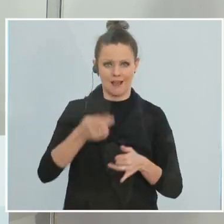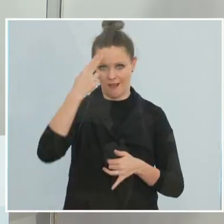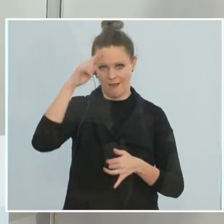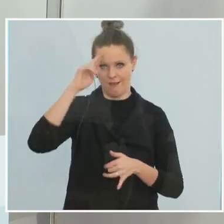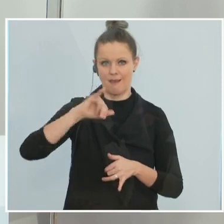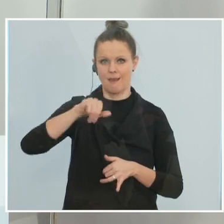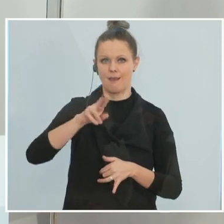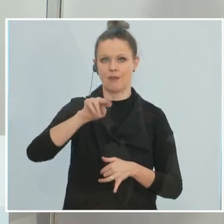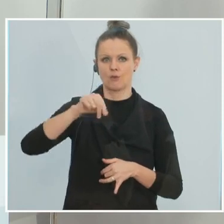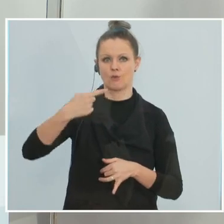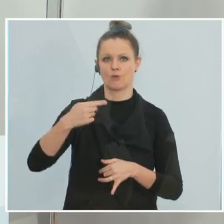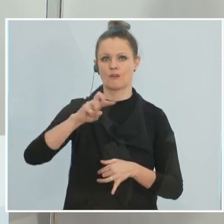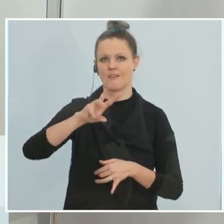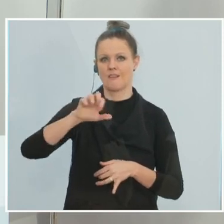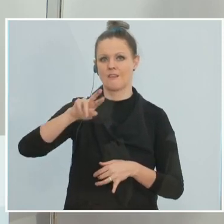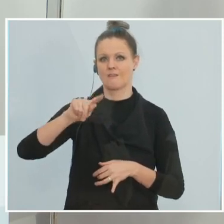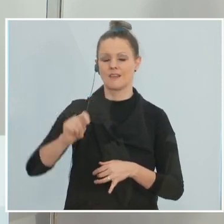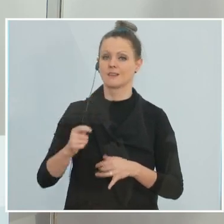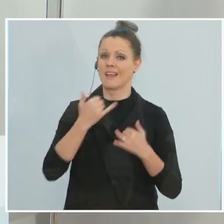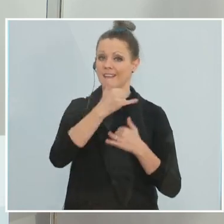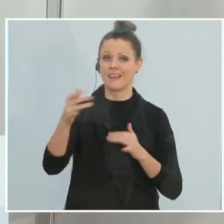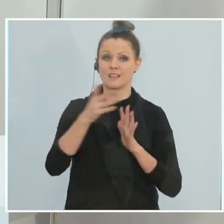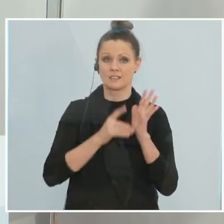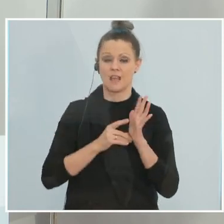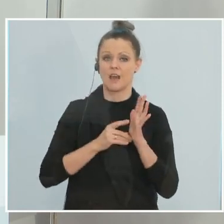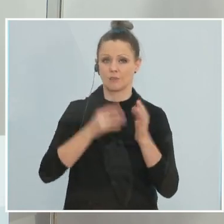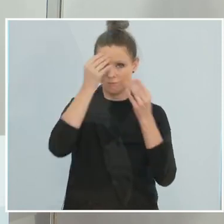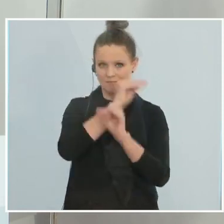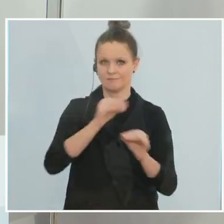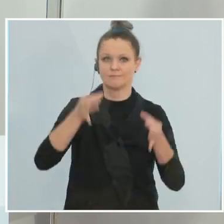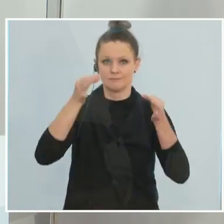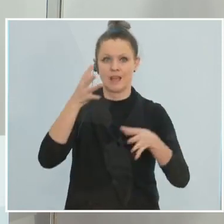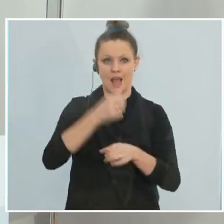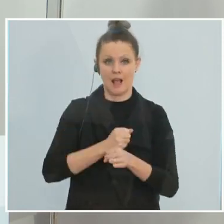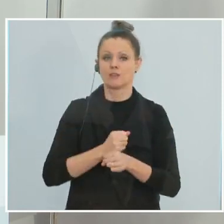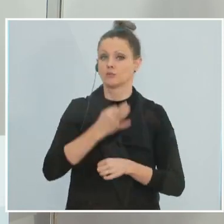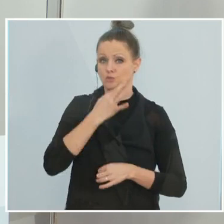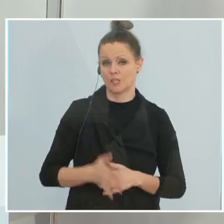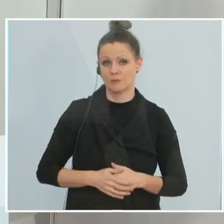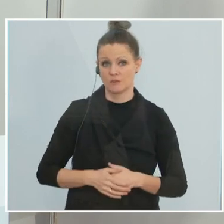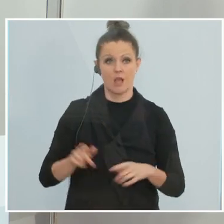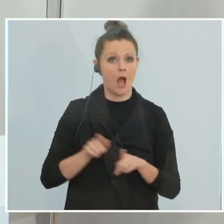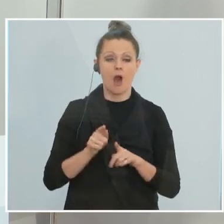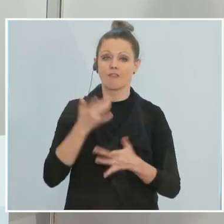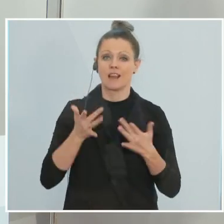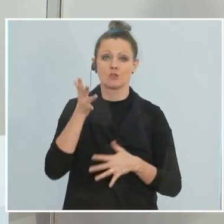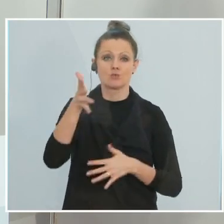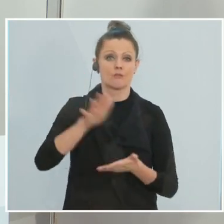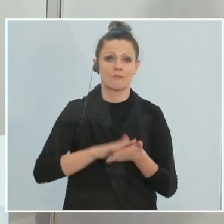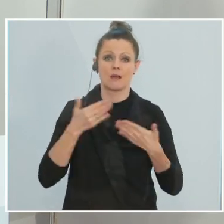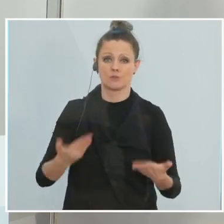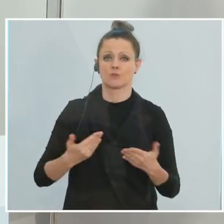Sie haben vollkommen recht, es hat nicht jedes Datum, das wir genannt haben, bisher gehalten. Das kann auch in Zukunft noch so bleiben,